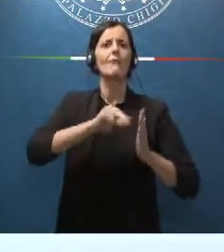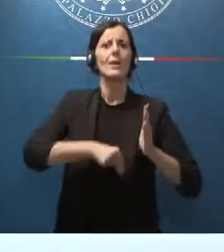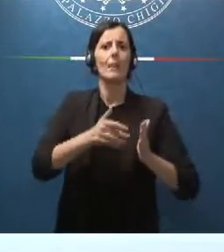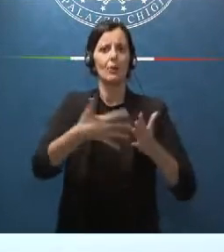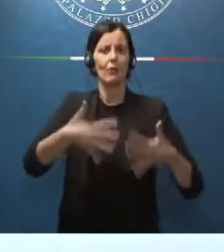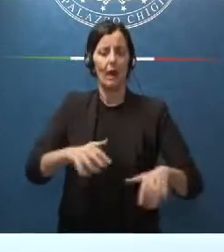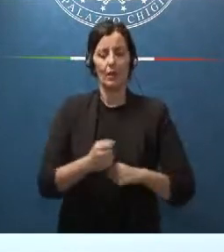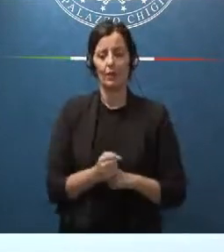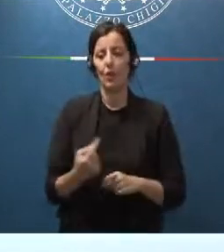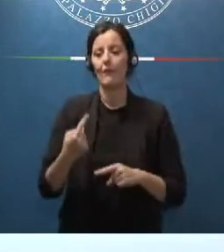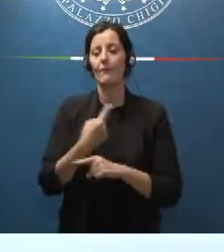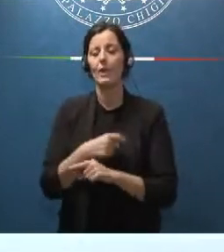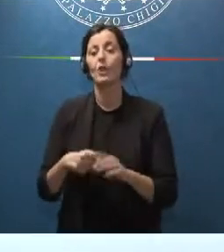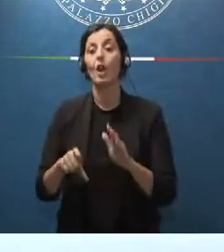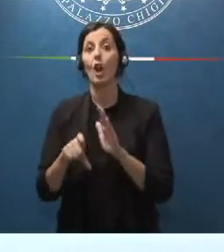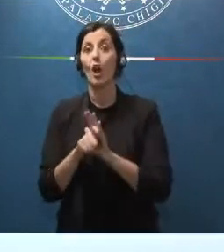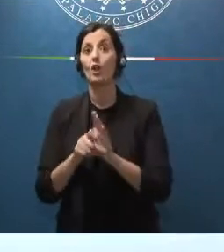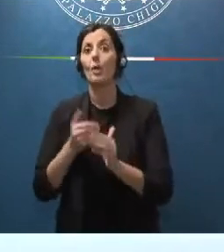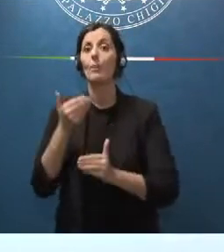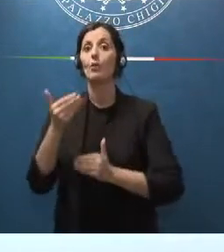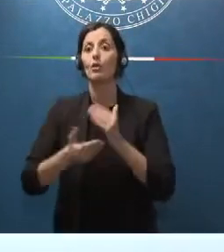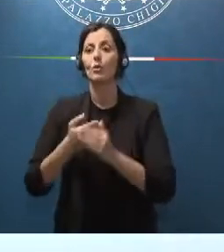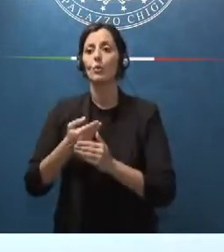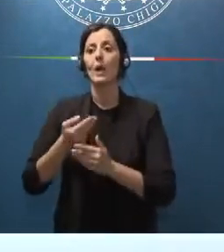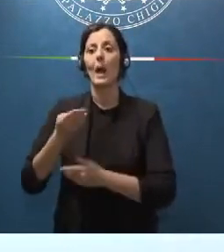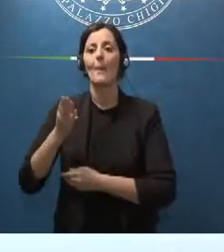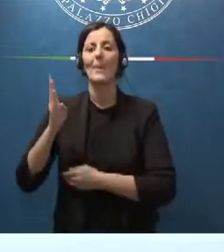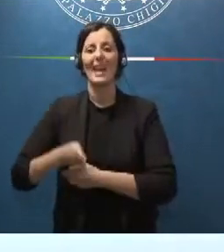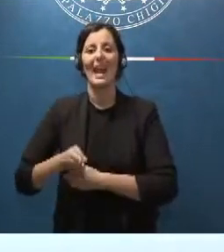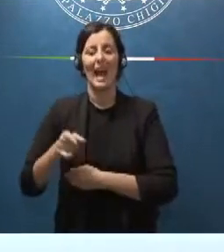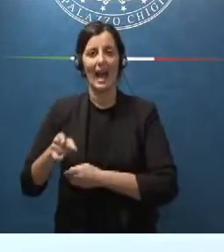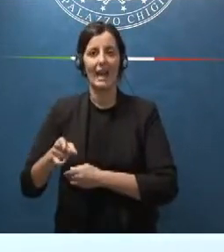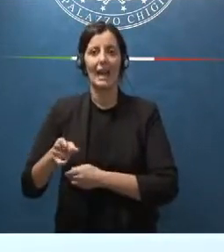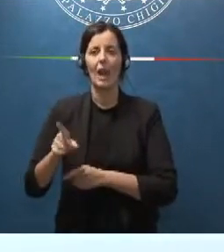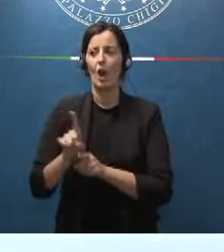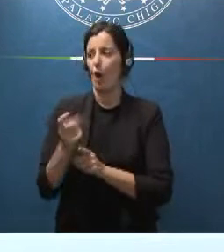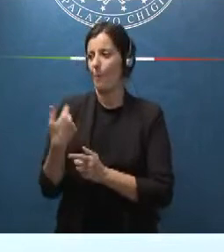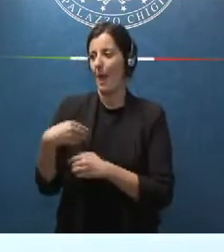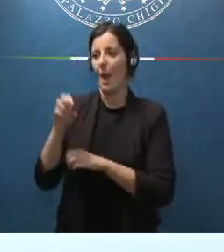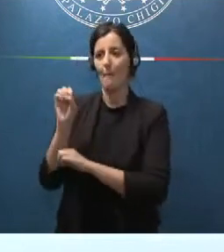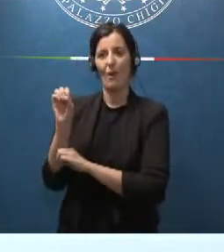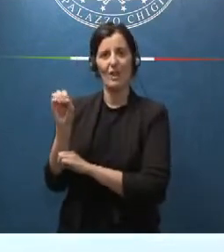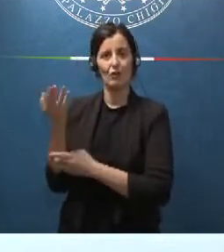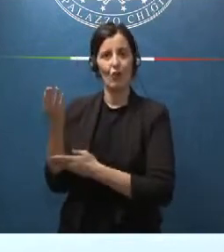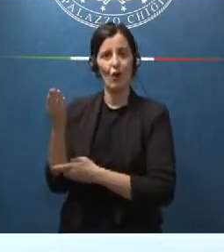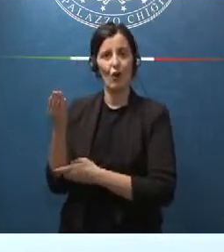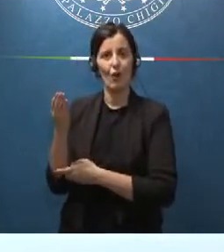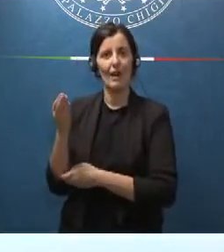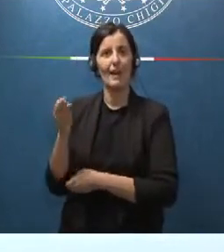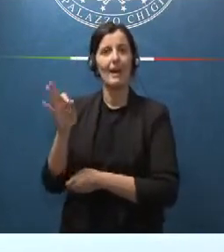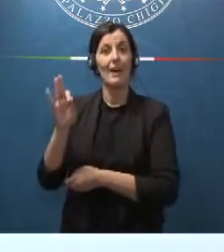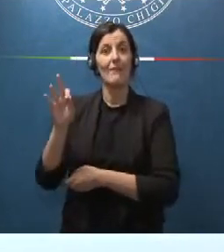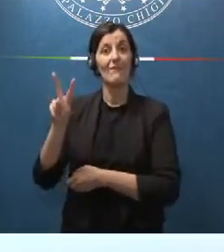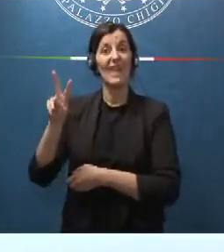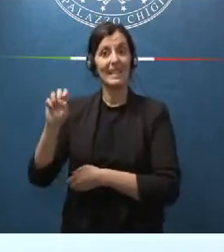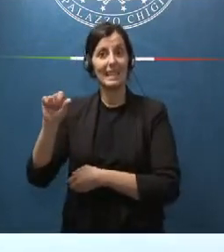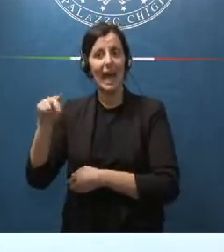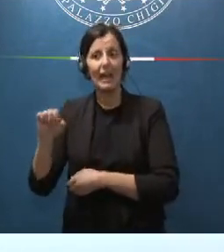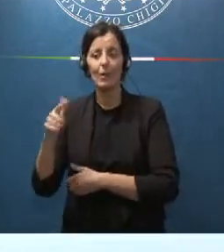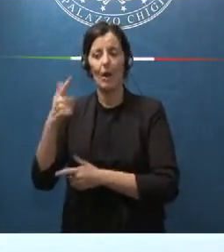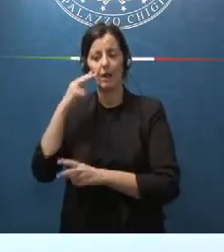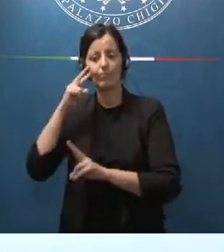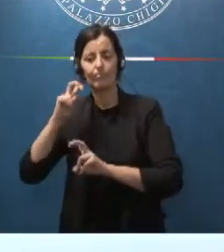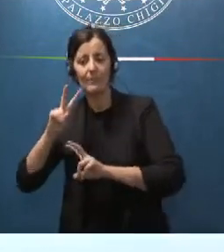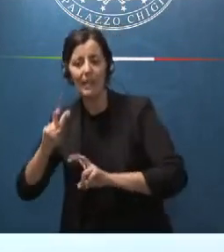un codice di procedura penale firmato da un eroe della resistenza come il professor Vassalli quello che regola appunto le indagini e i